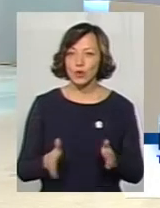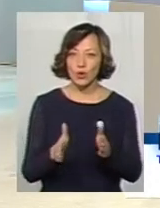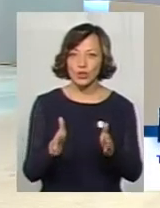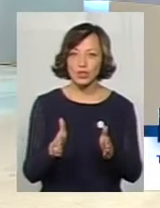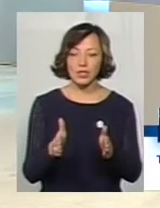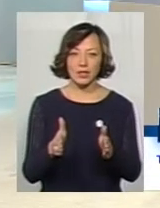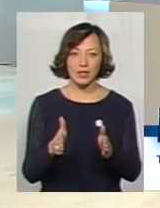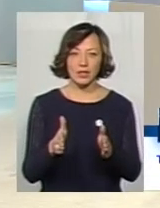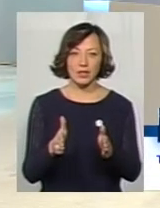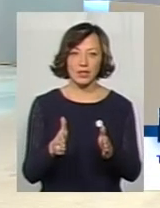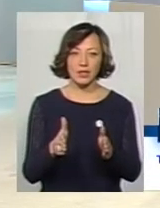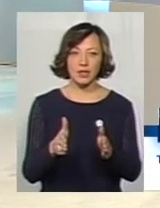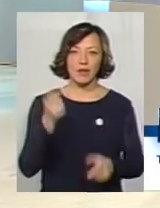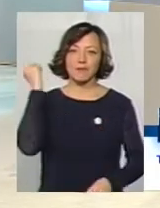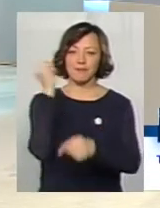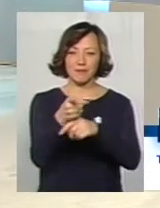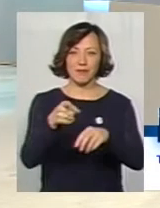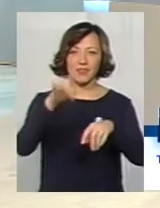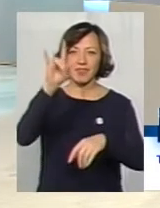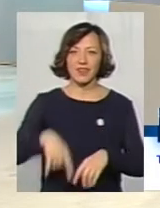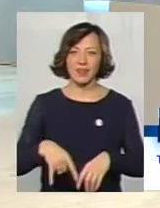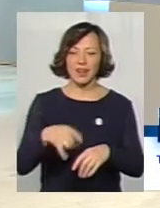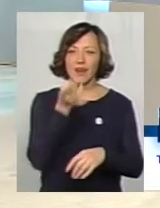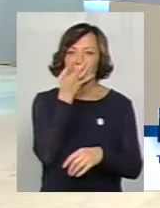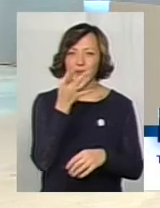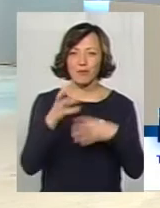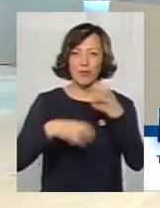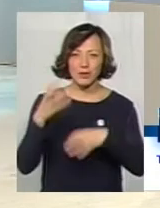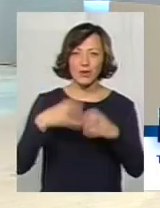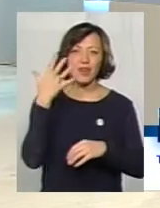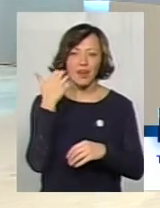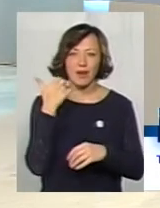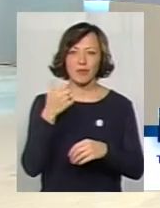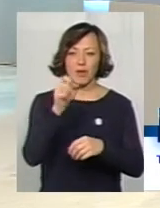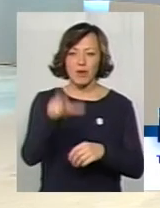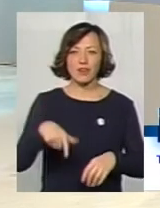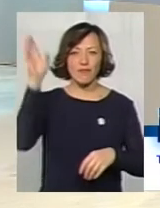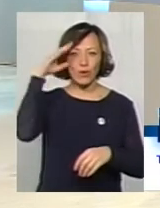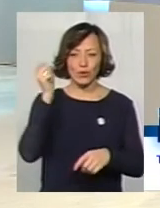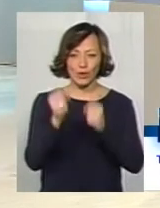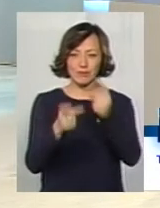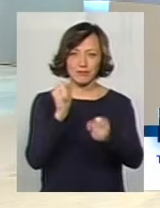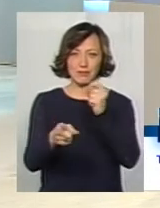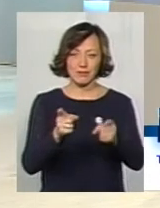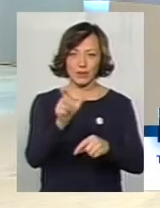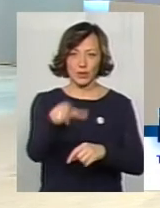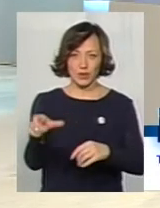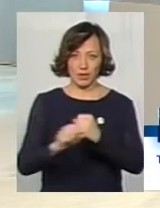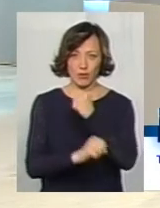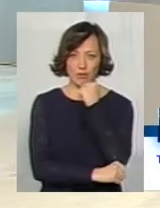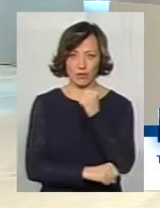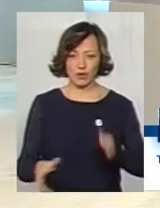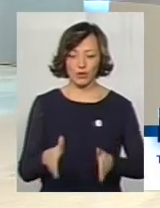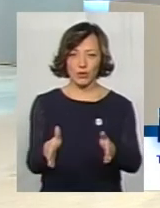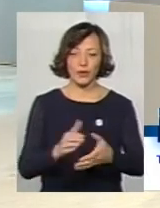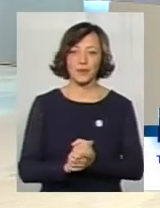влетіли качаневі яблук, гнилі помідори, пляшки з водою і все, що завгодно. Це те, що